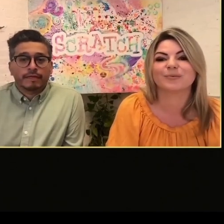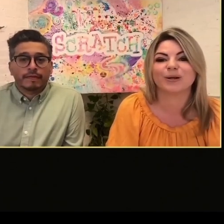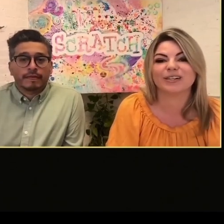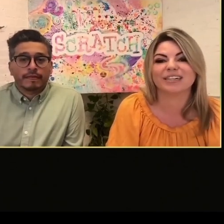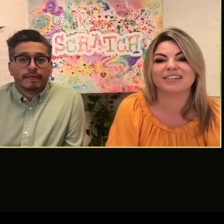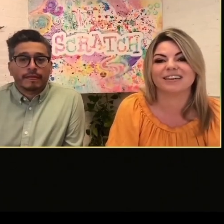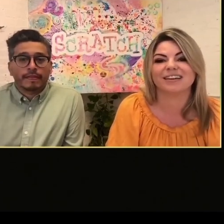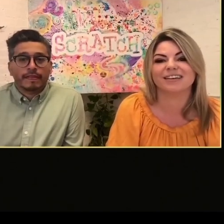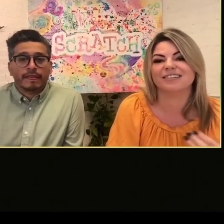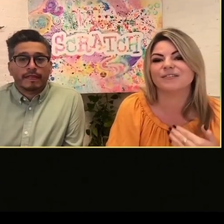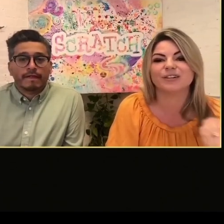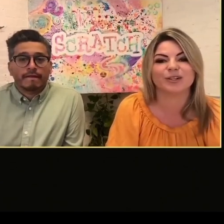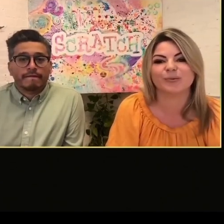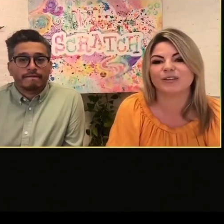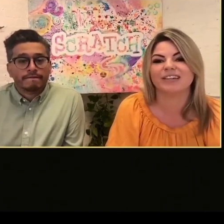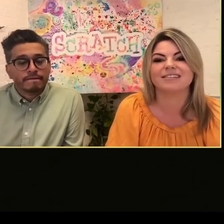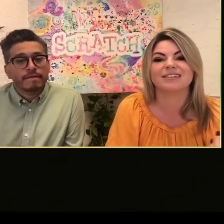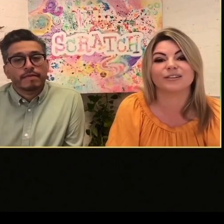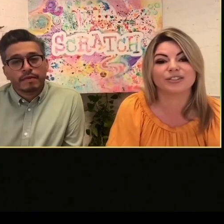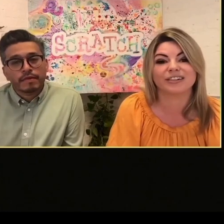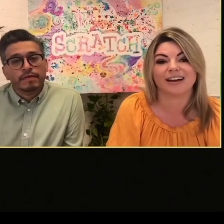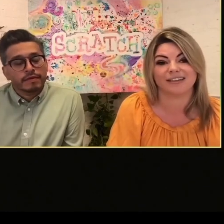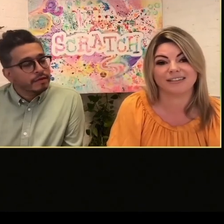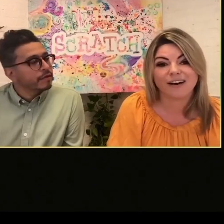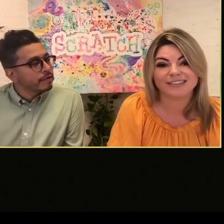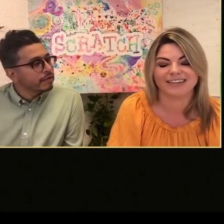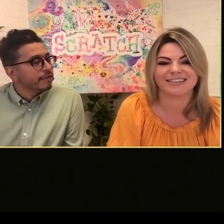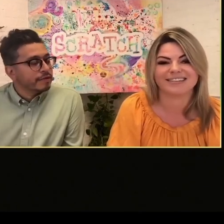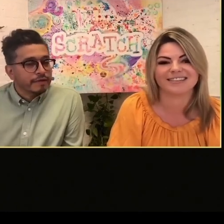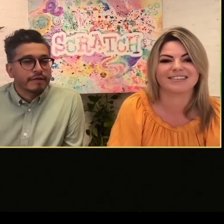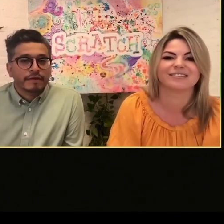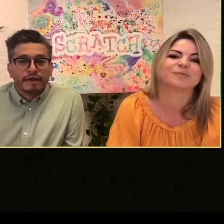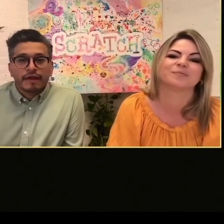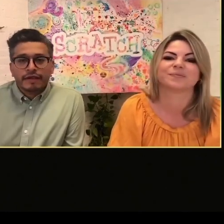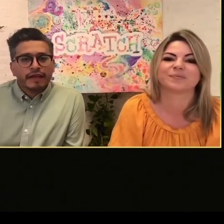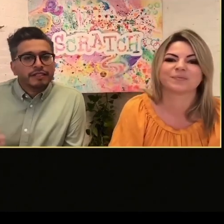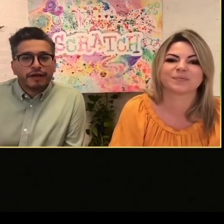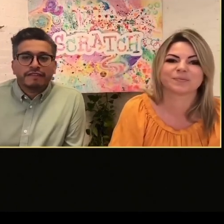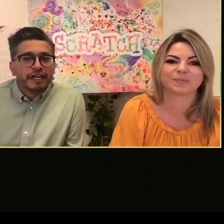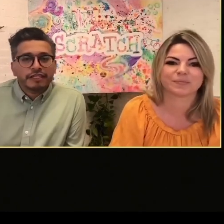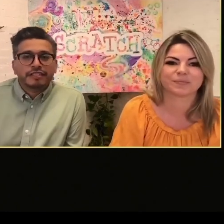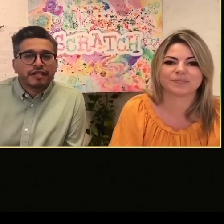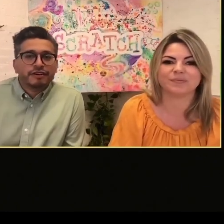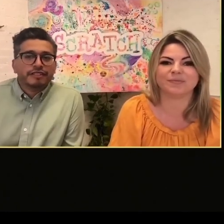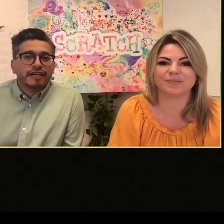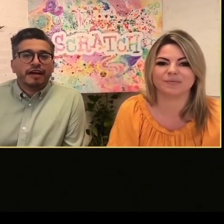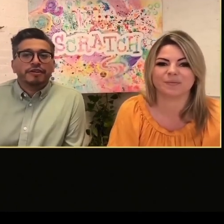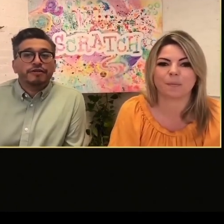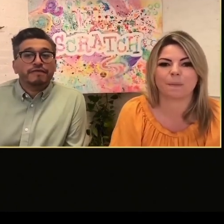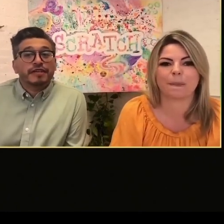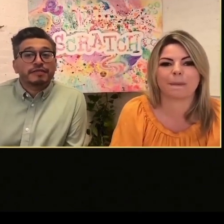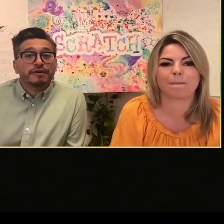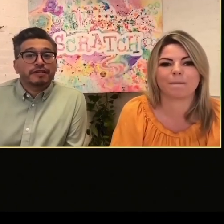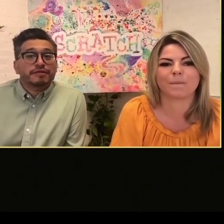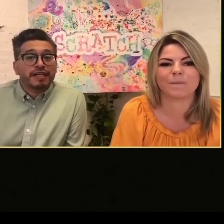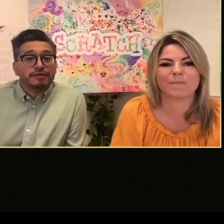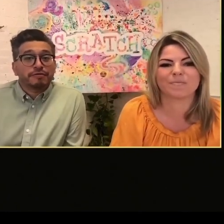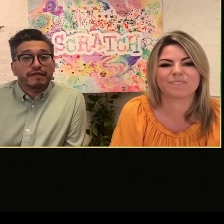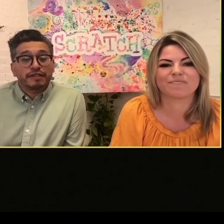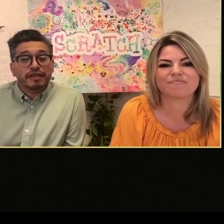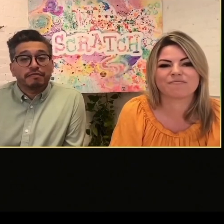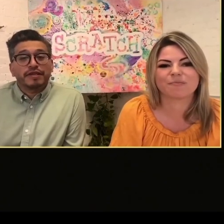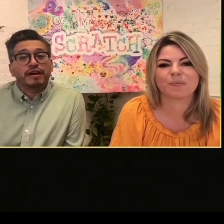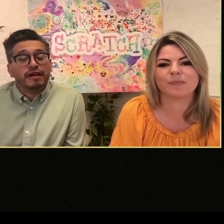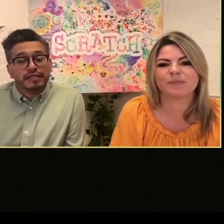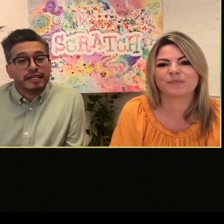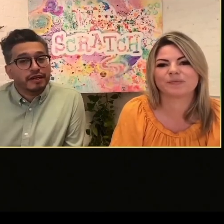momenti di apprendimento nelle diverse scuole. E per noi questa è un'ispirazione per poter condividere, questa è un